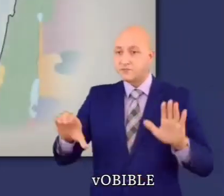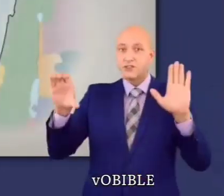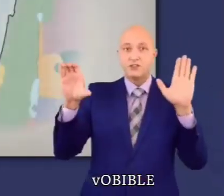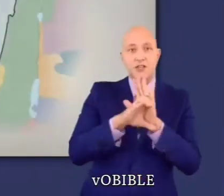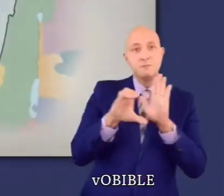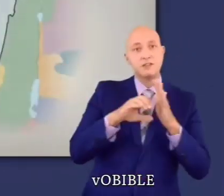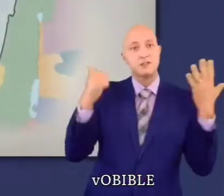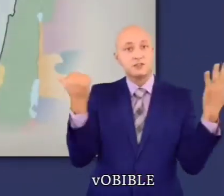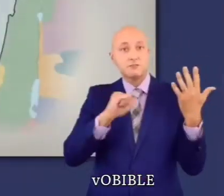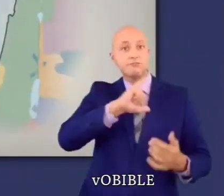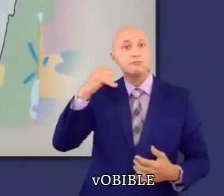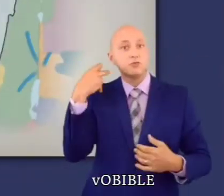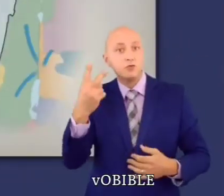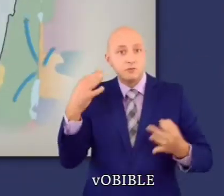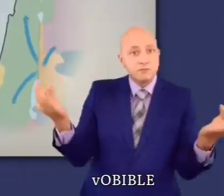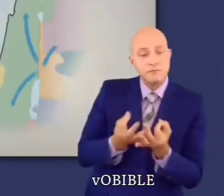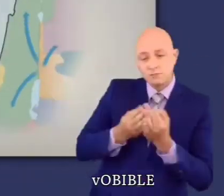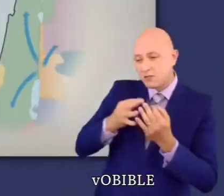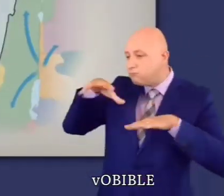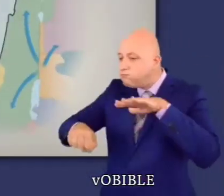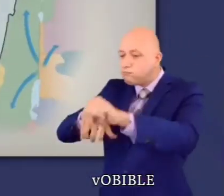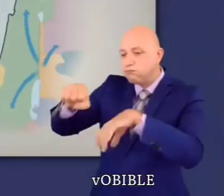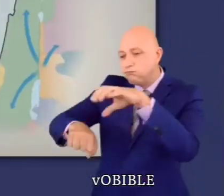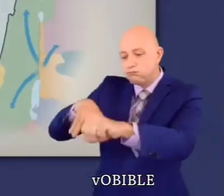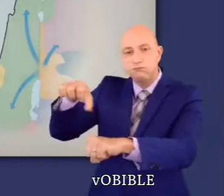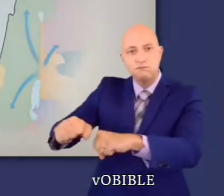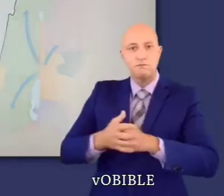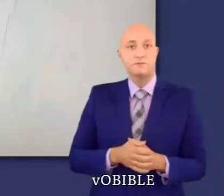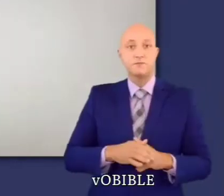Les chapitres 6 à 12 racontent la conquête de la terre promise.